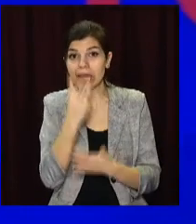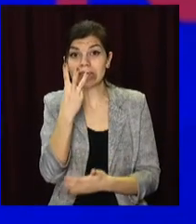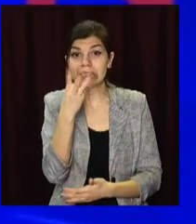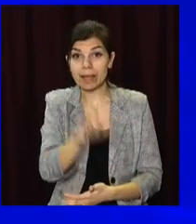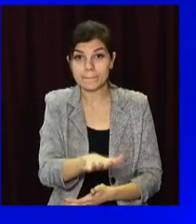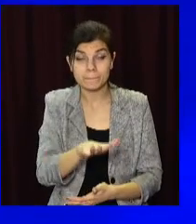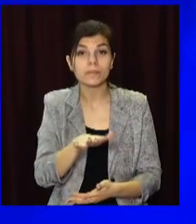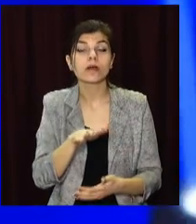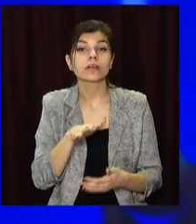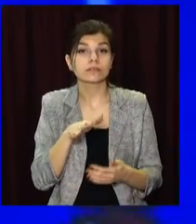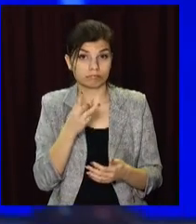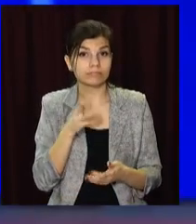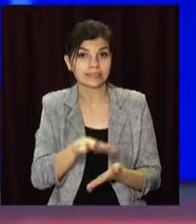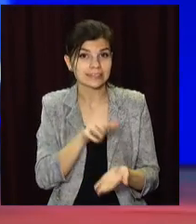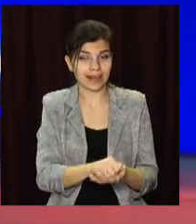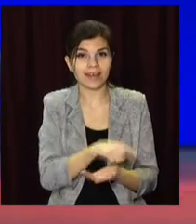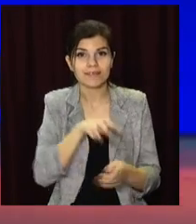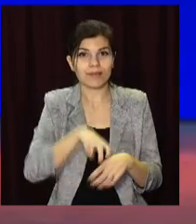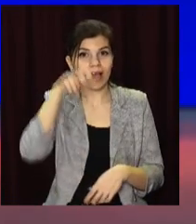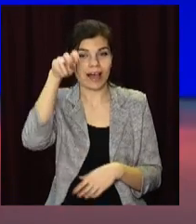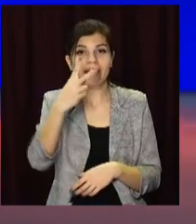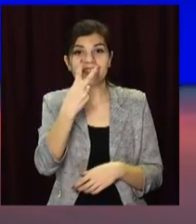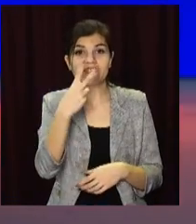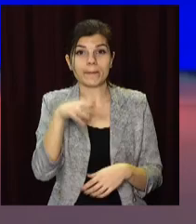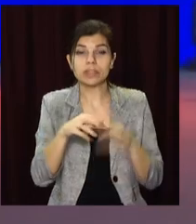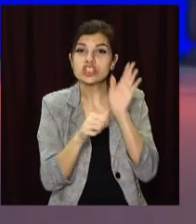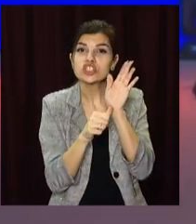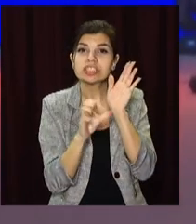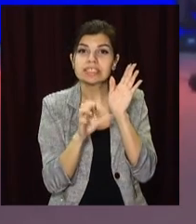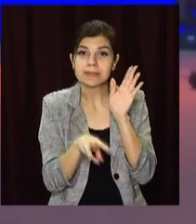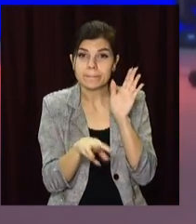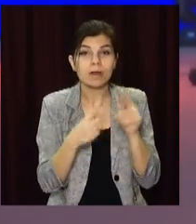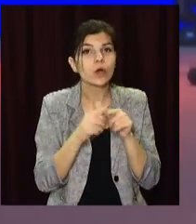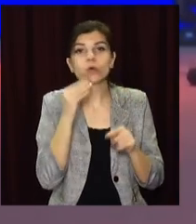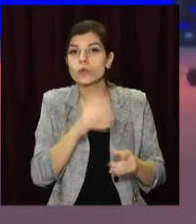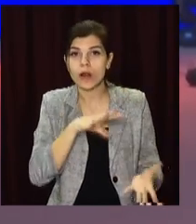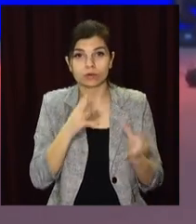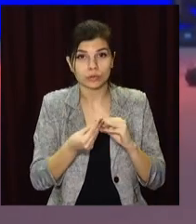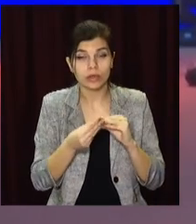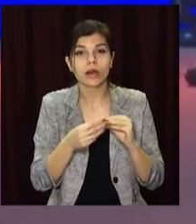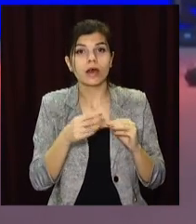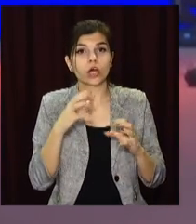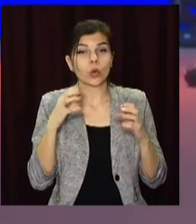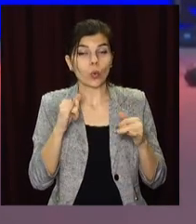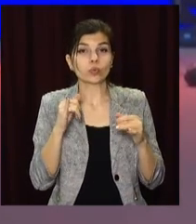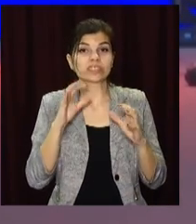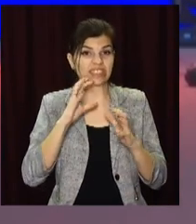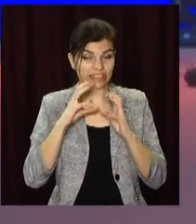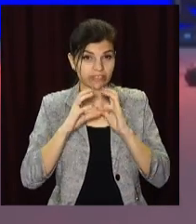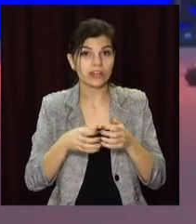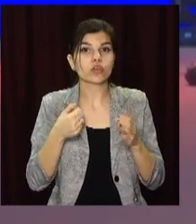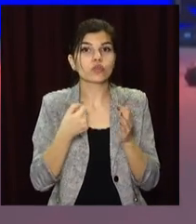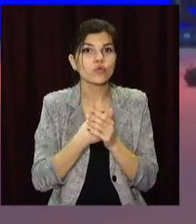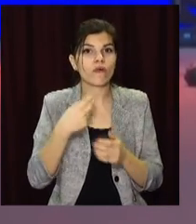в історії стрибків у висоту. Вона взяла планку 2 метри 6 сантиметрів. Це кращий результат сезону у світі серед спортсменів до 20